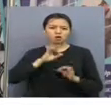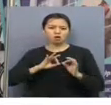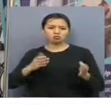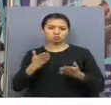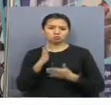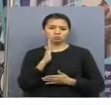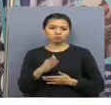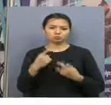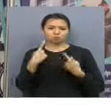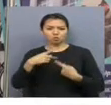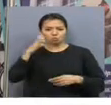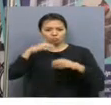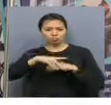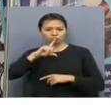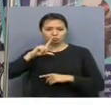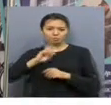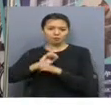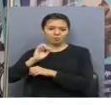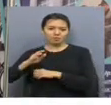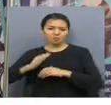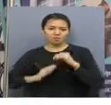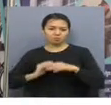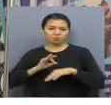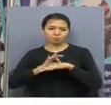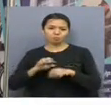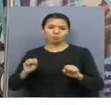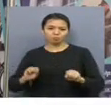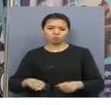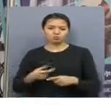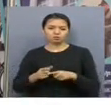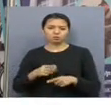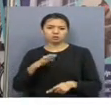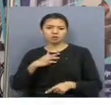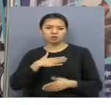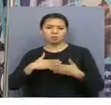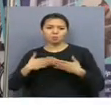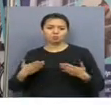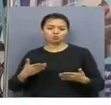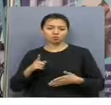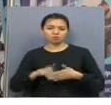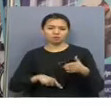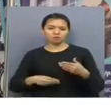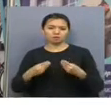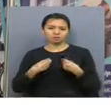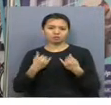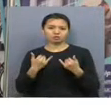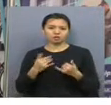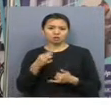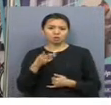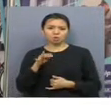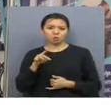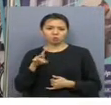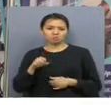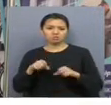шетелді тәжірбе бөтуге мүмкіндік бар. Біздің оқу орынымыз үшін бұл үлкен мәртебе. Бізге сенім артылып отыр. Сонымен ғатар тау кенісі